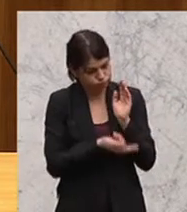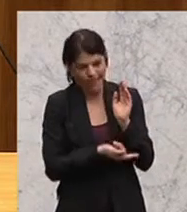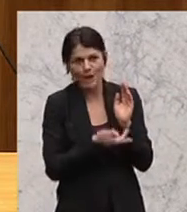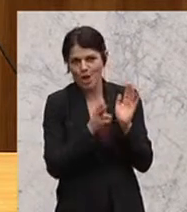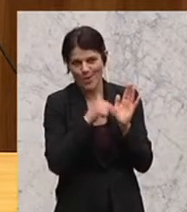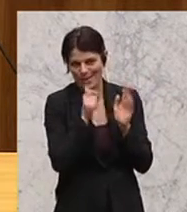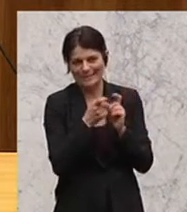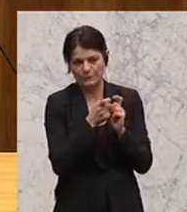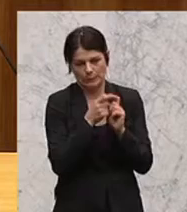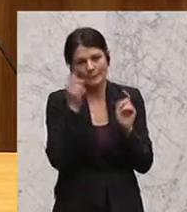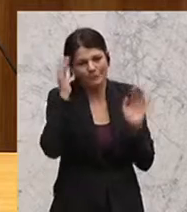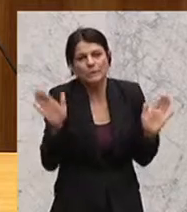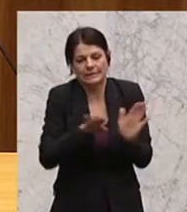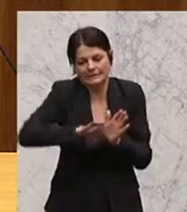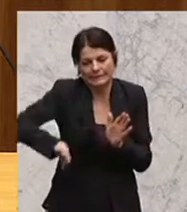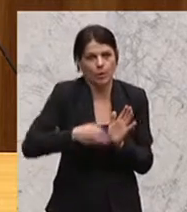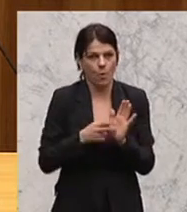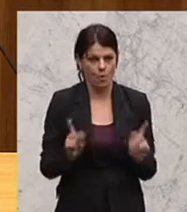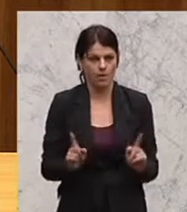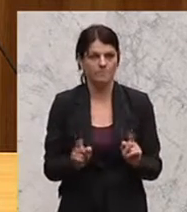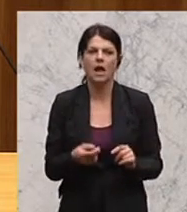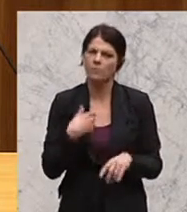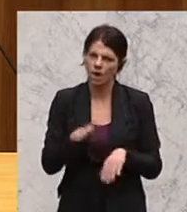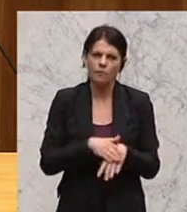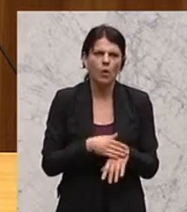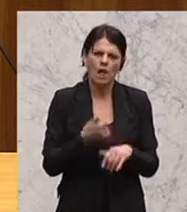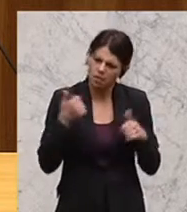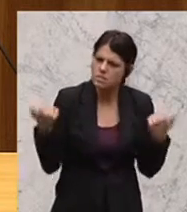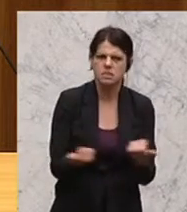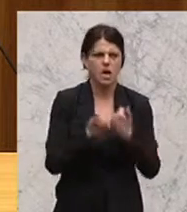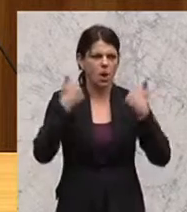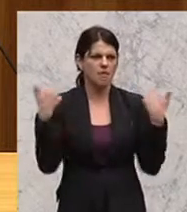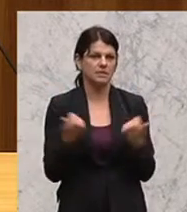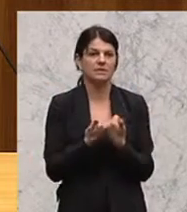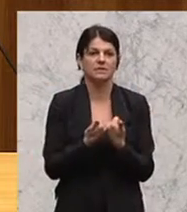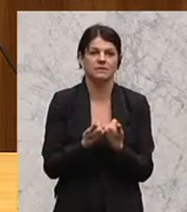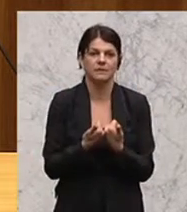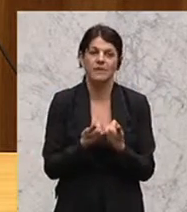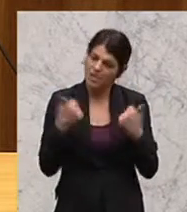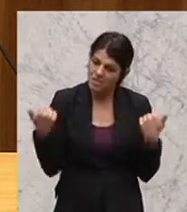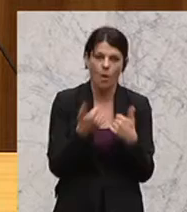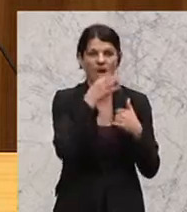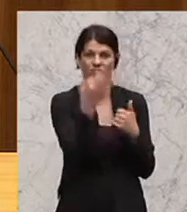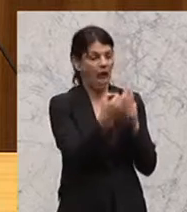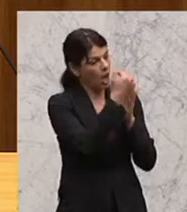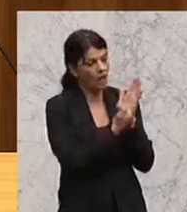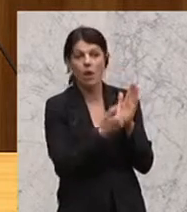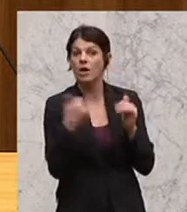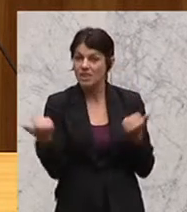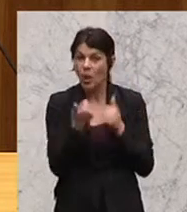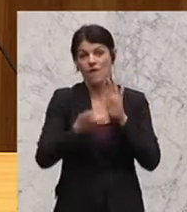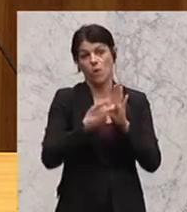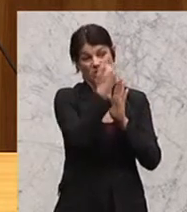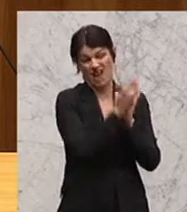ausgespart. Ich glaube aber, wir haben ein ganz großartiges und tolles, einen tollen Fragenkatalog und Forderungskatalog